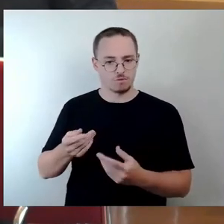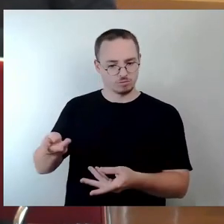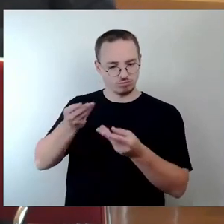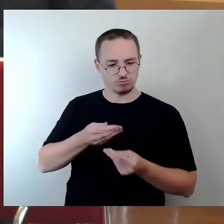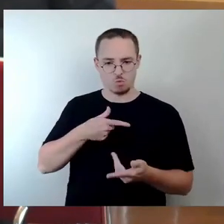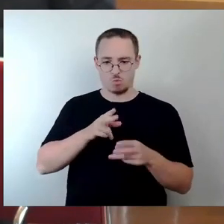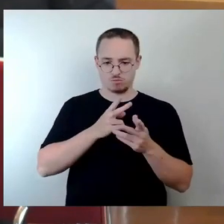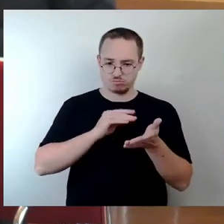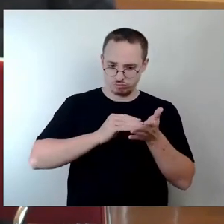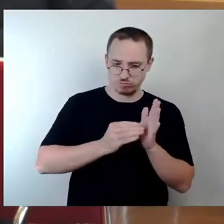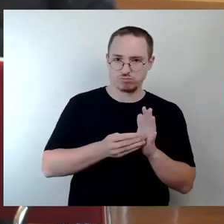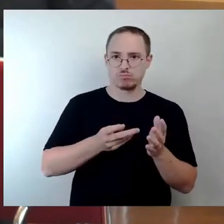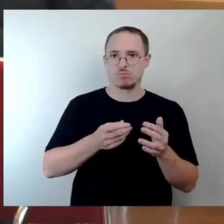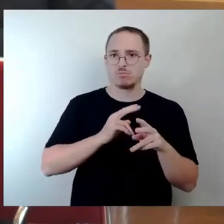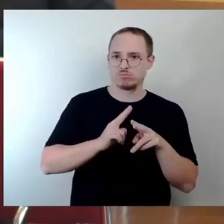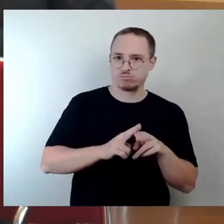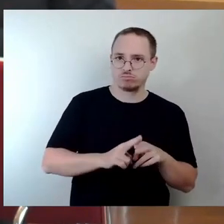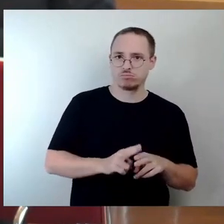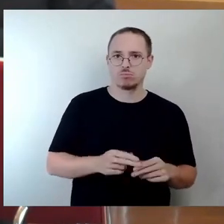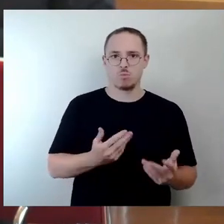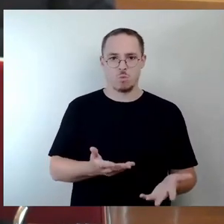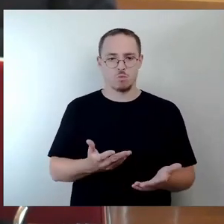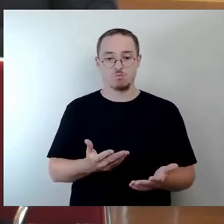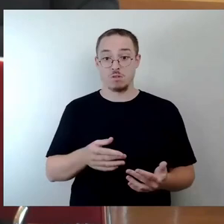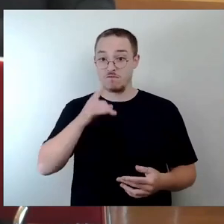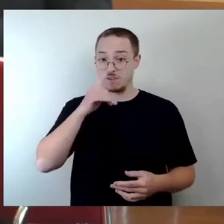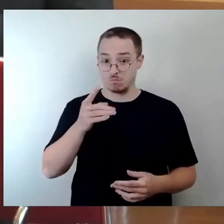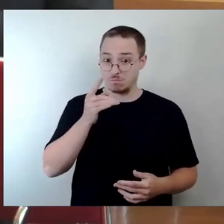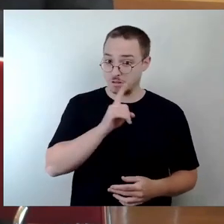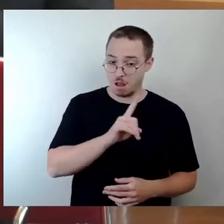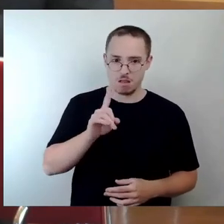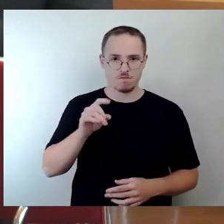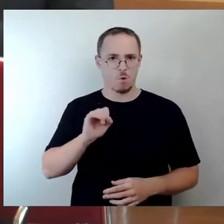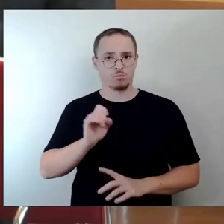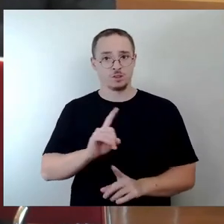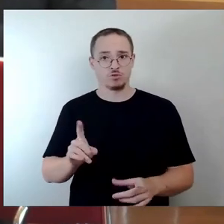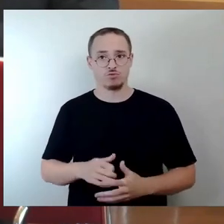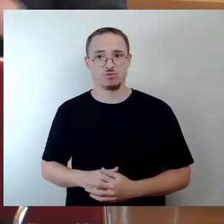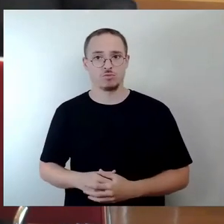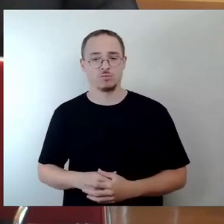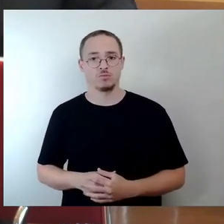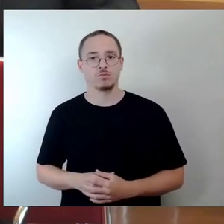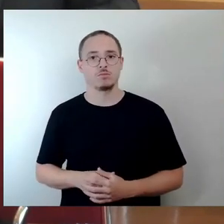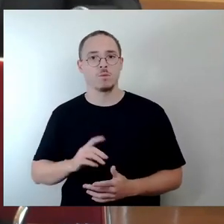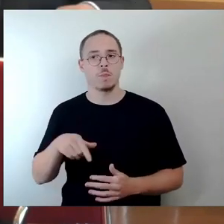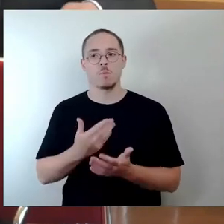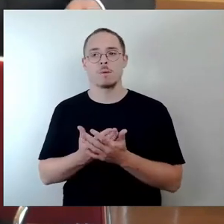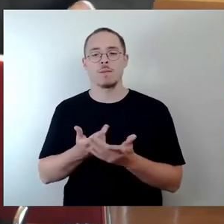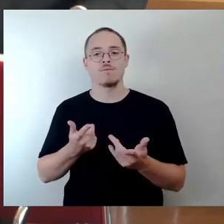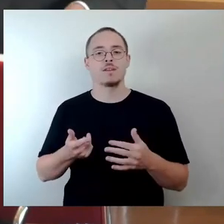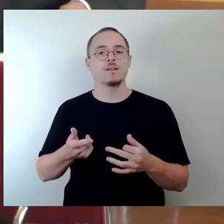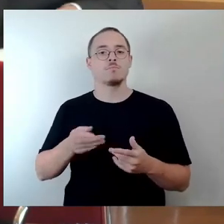falls nein, warum nicht? Und welche konkreten Formen der Bürgerbeteiligung, entsprechende Bürgerbeteiligungssatzung